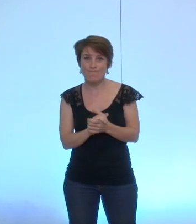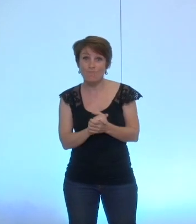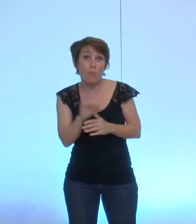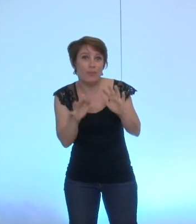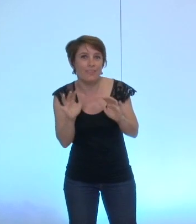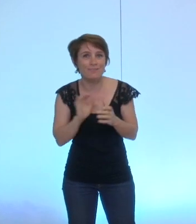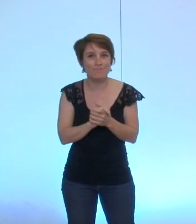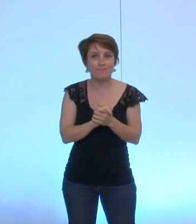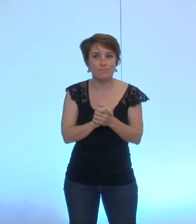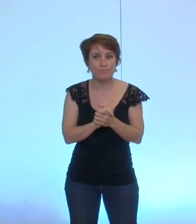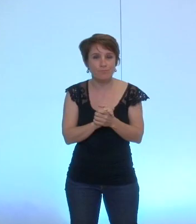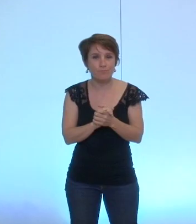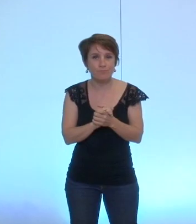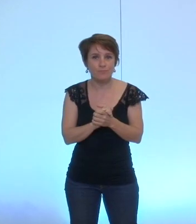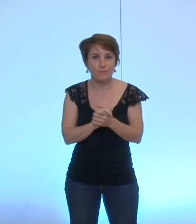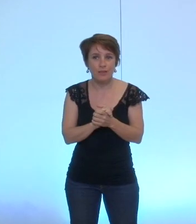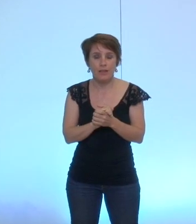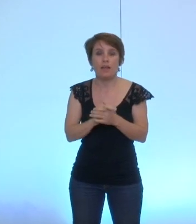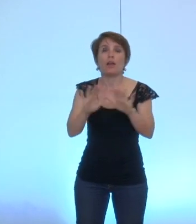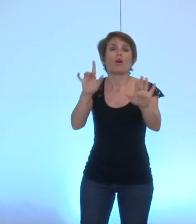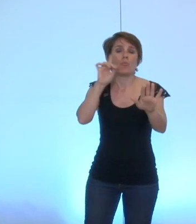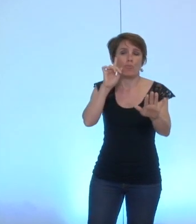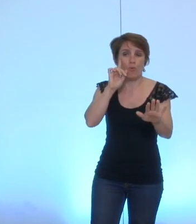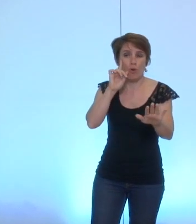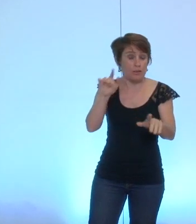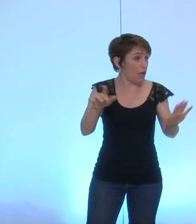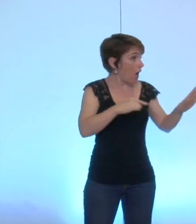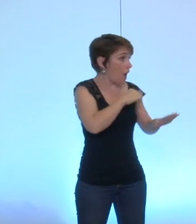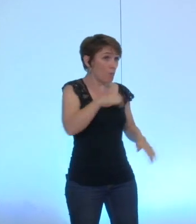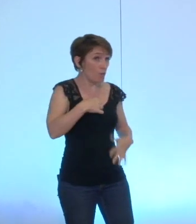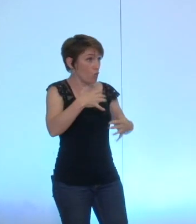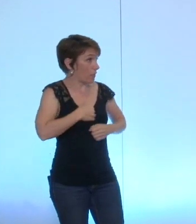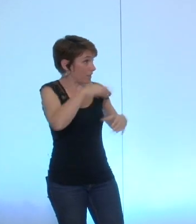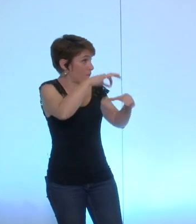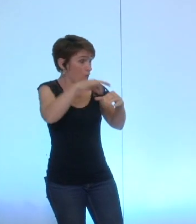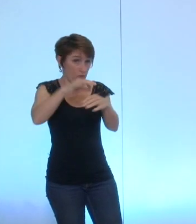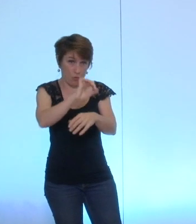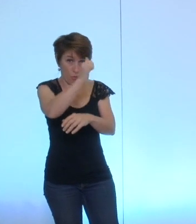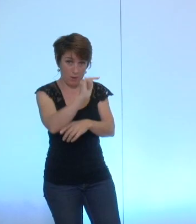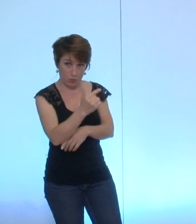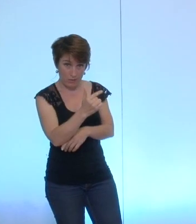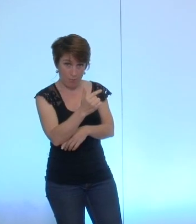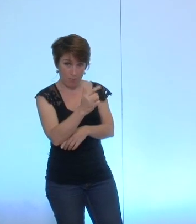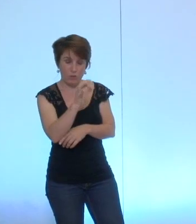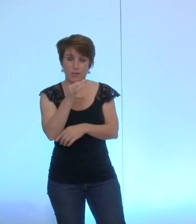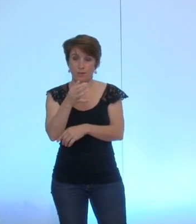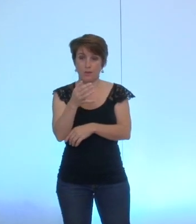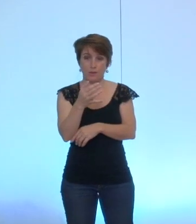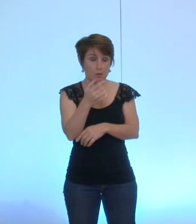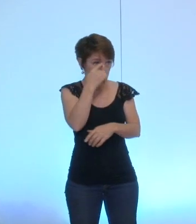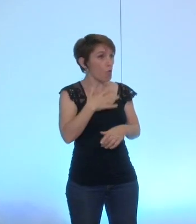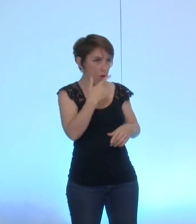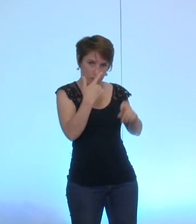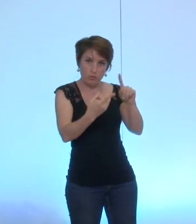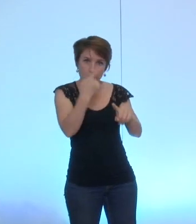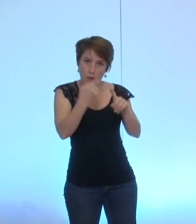peut-être non mais nous on venait près dès à présent à voter les deux premiers la formulation sur le paragraphe et ça semble